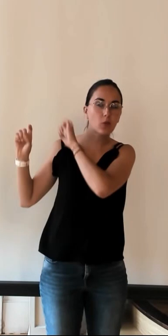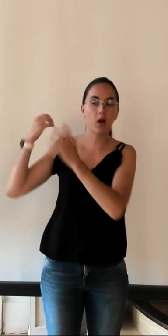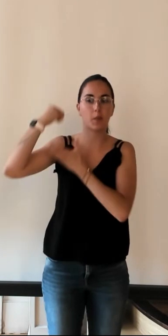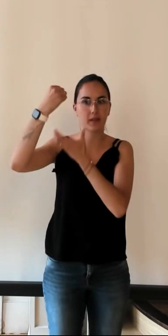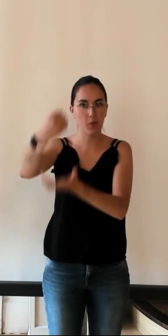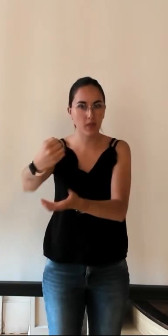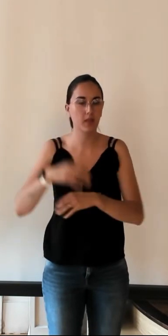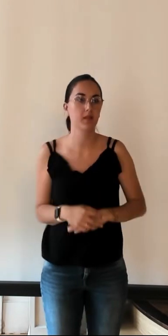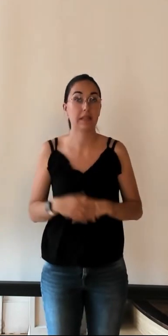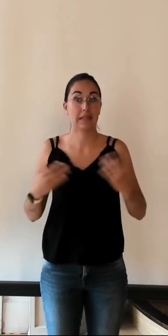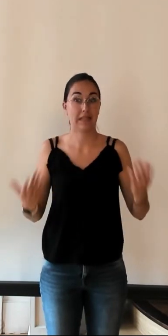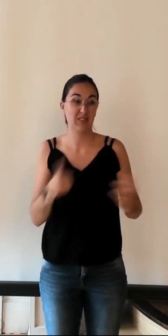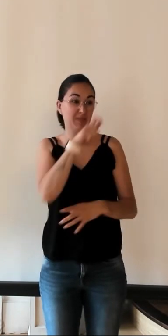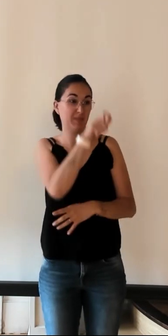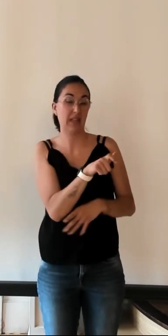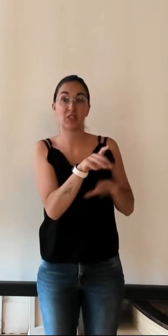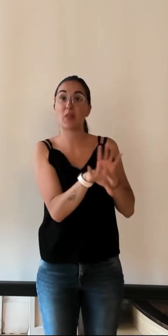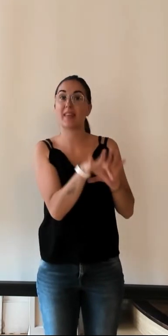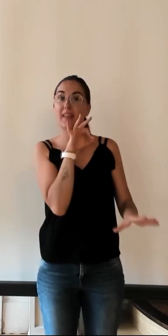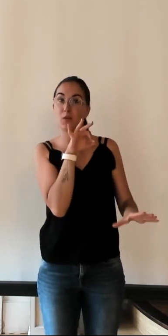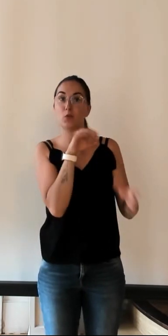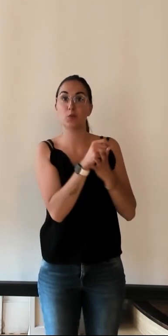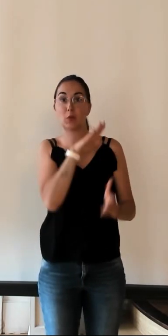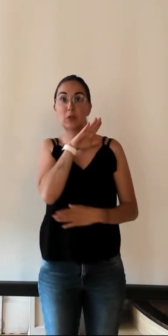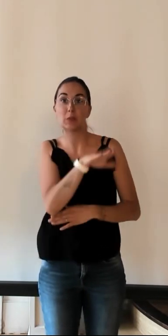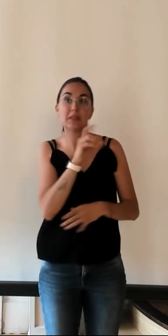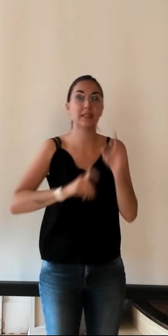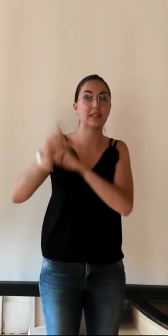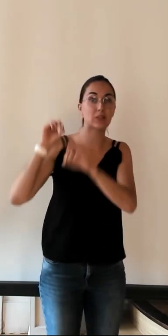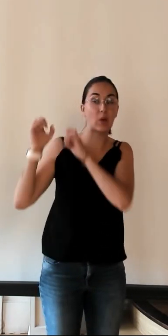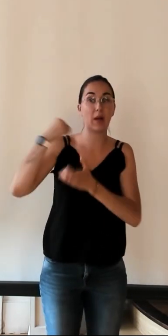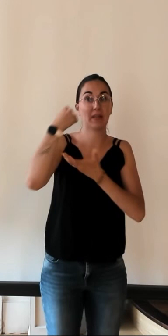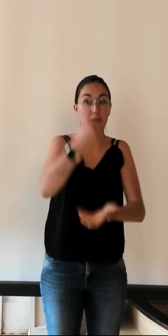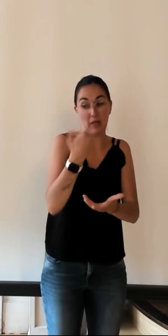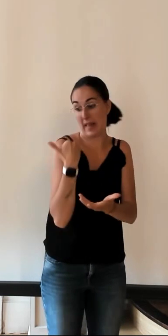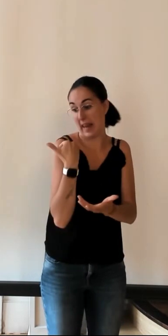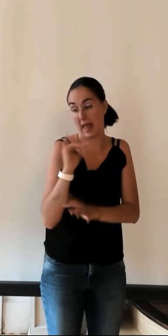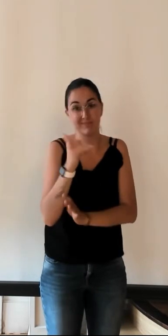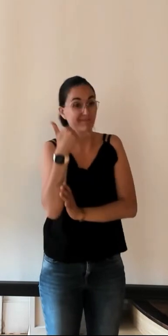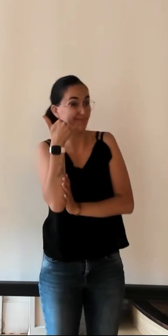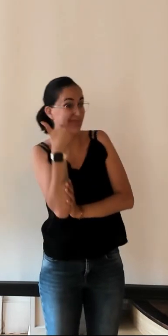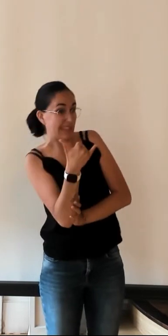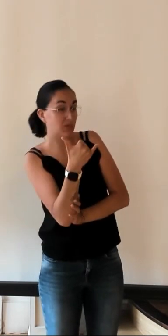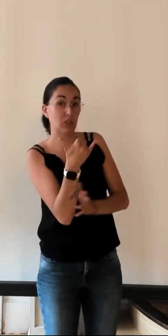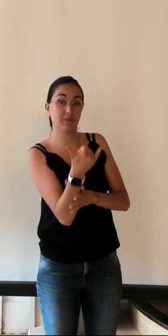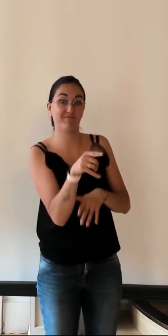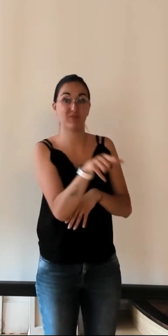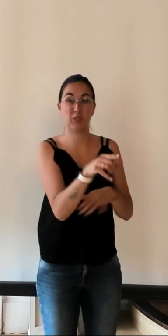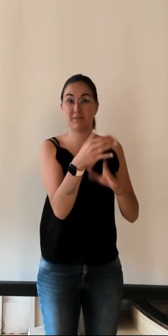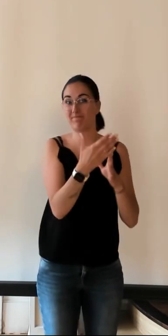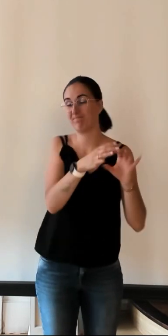notre élu délégué aux archives au patrimoine, Bertrand Renaud, que je viens d'avoir au téléphone. Il est bloqué sur une autre